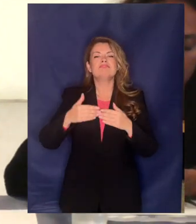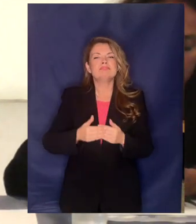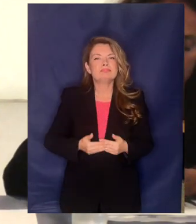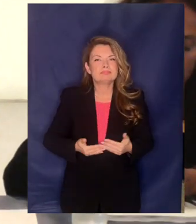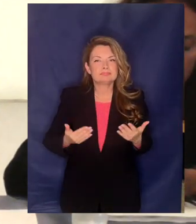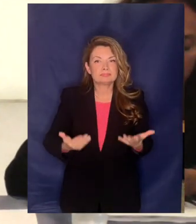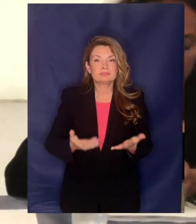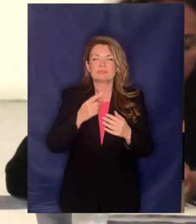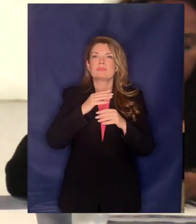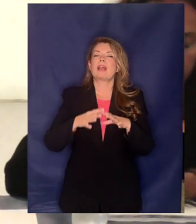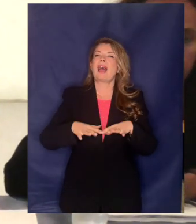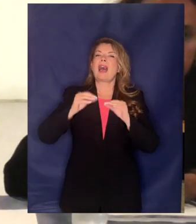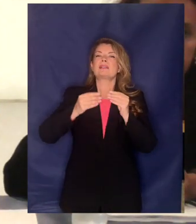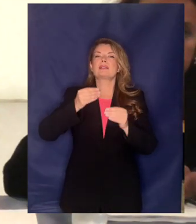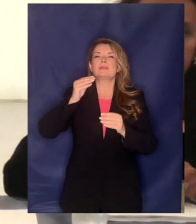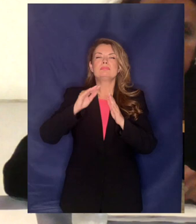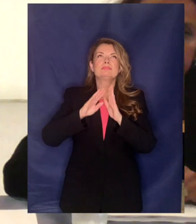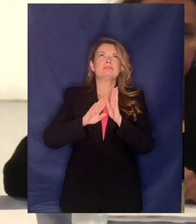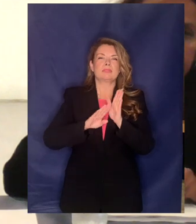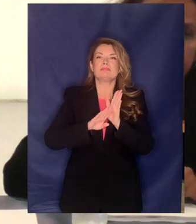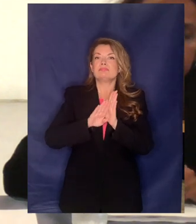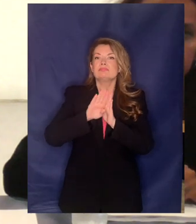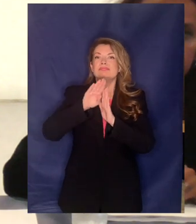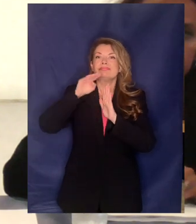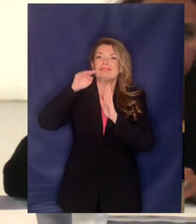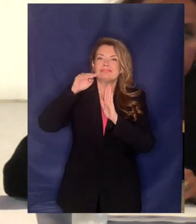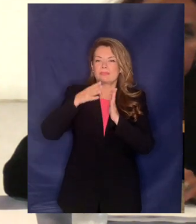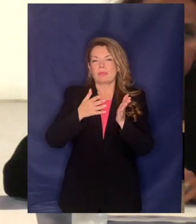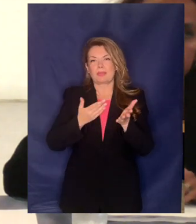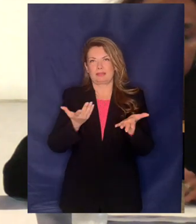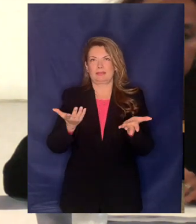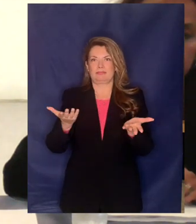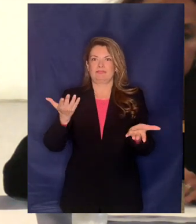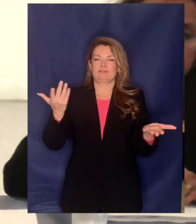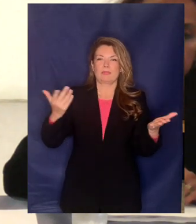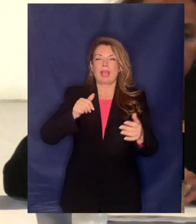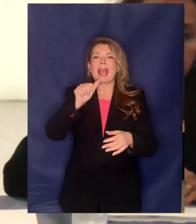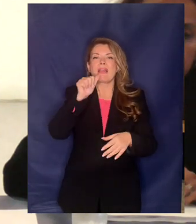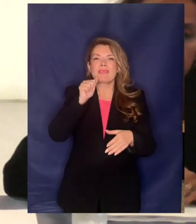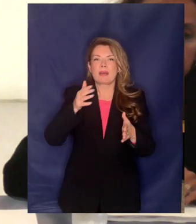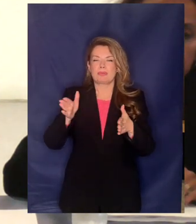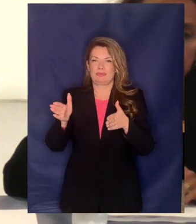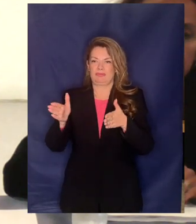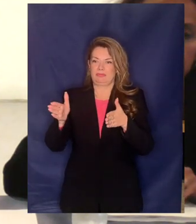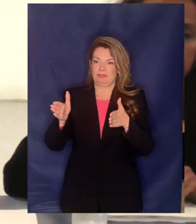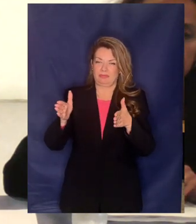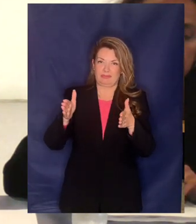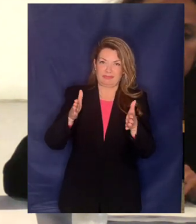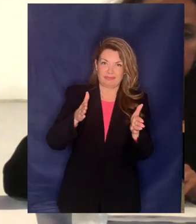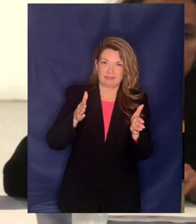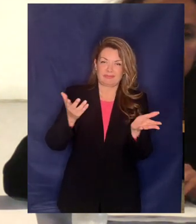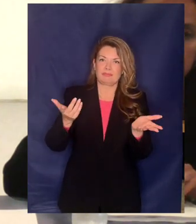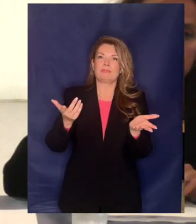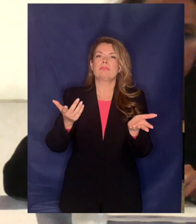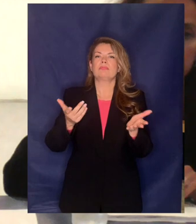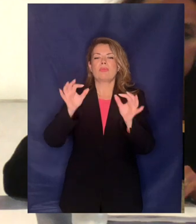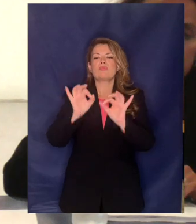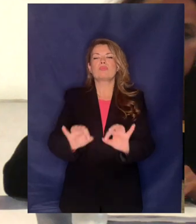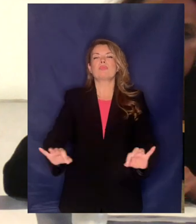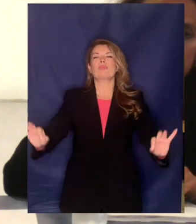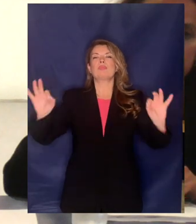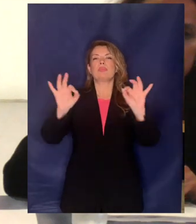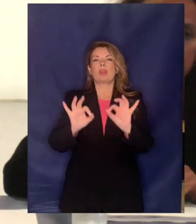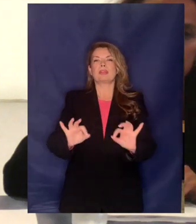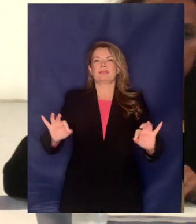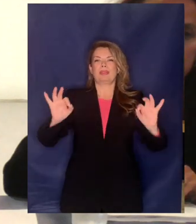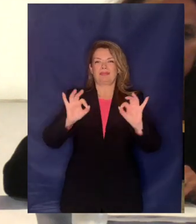καμπής προς την απομάκρυνση της ΕΙΔΑΠ ή της προεργασίας για